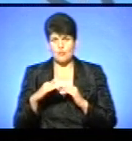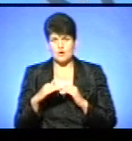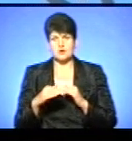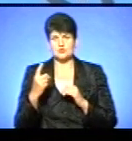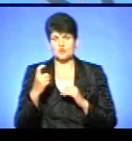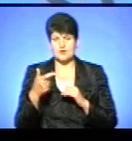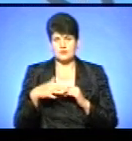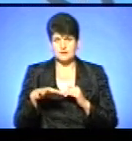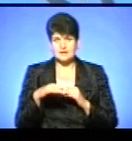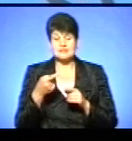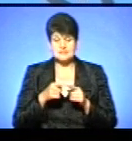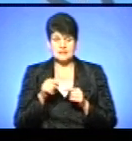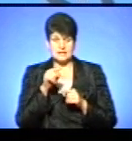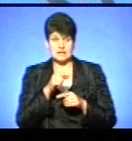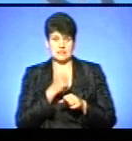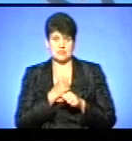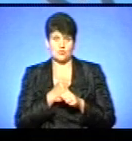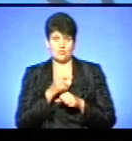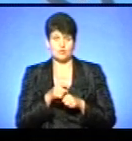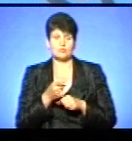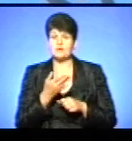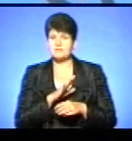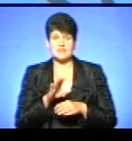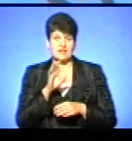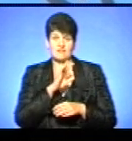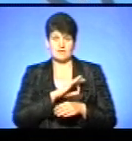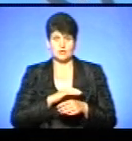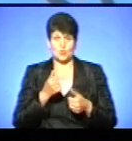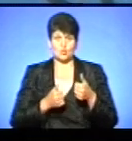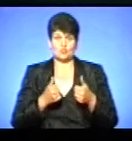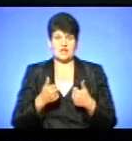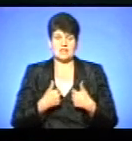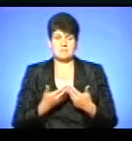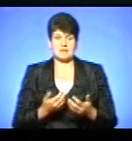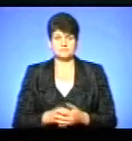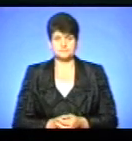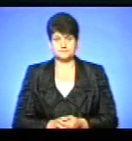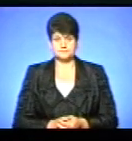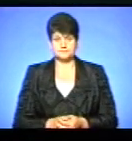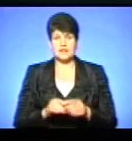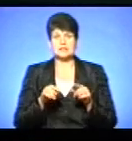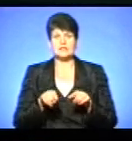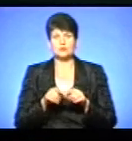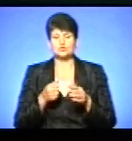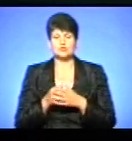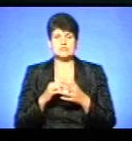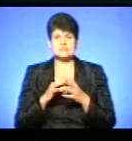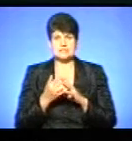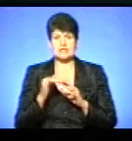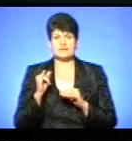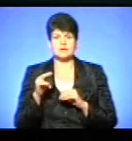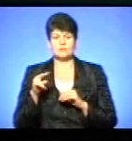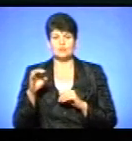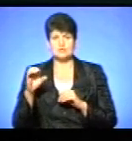робота, і от вони запускають ту версію, бо їм не вирідний такий конкурент, як не. Також до села Івани Пусти виїхали